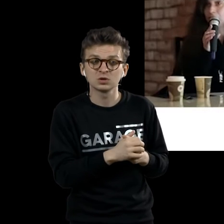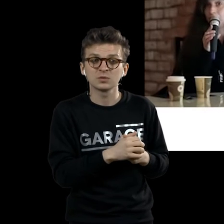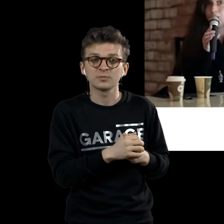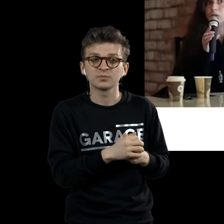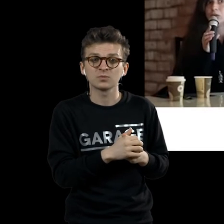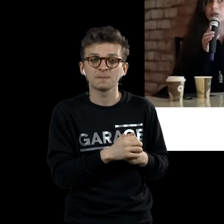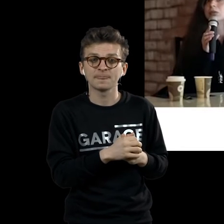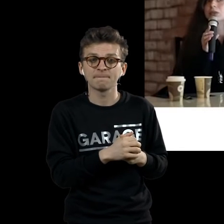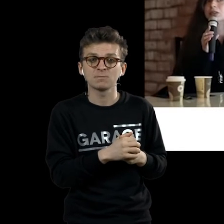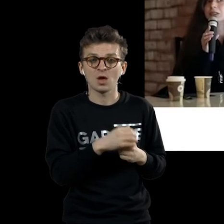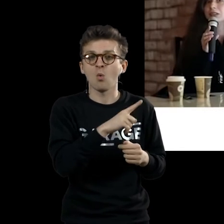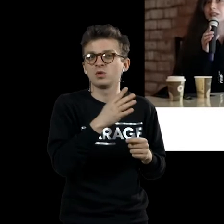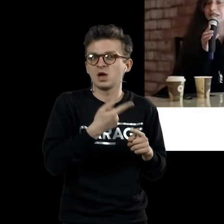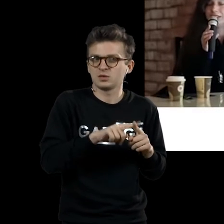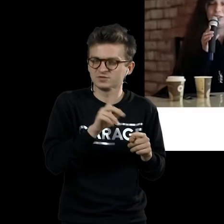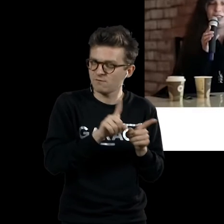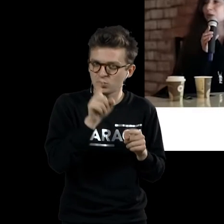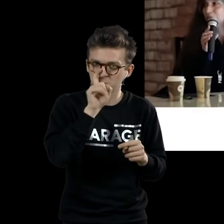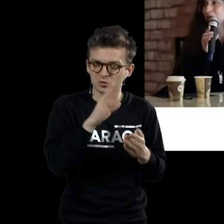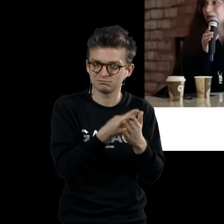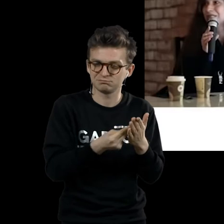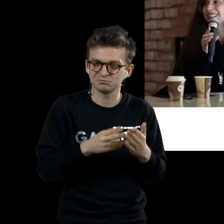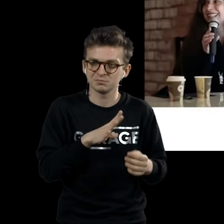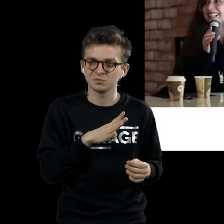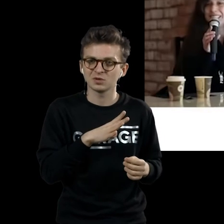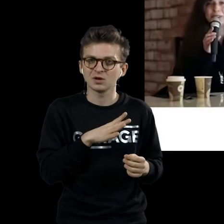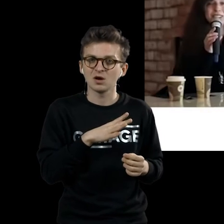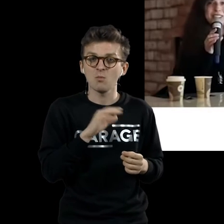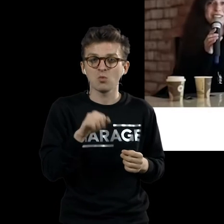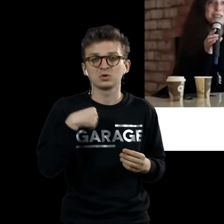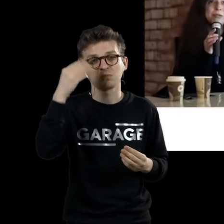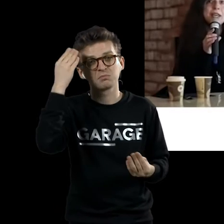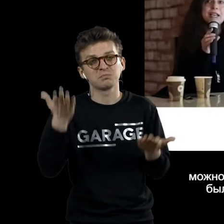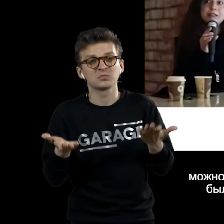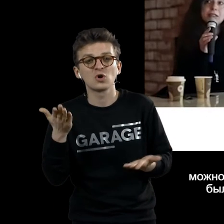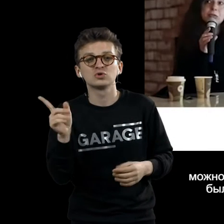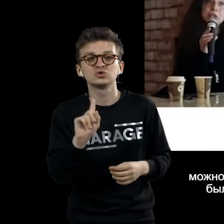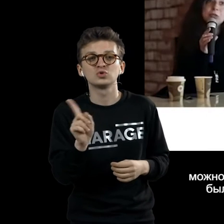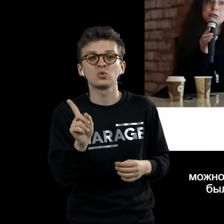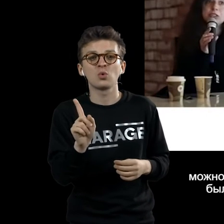делал очень на должном уровне и не без артистизма.